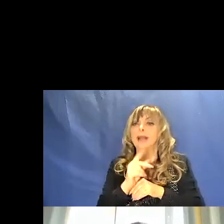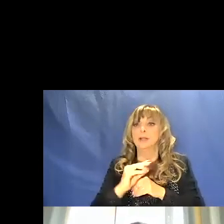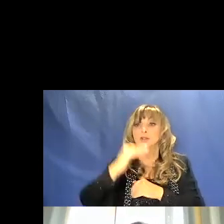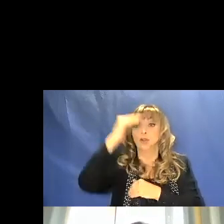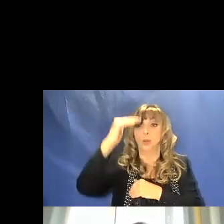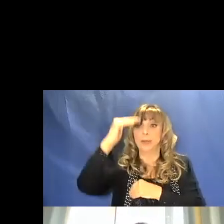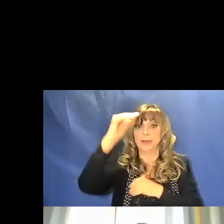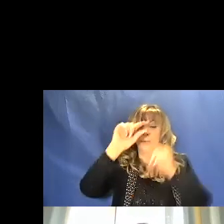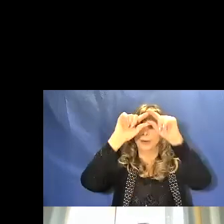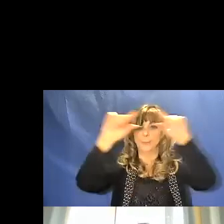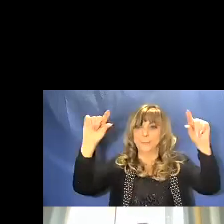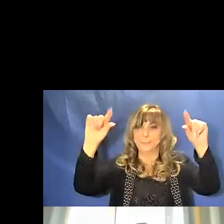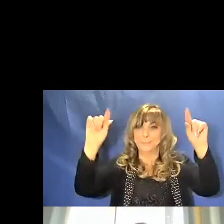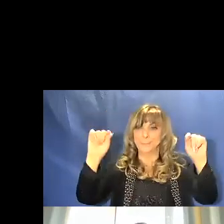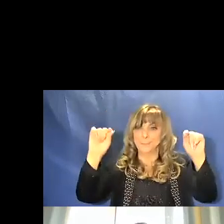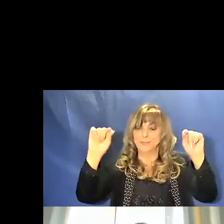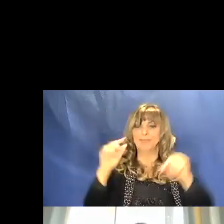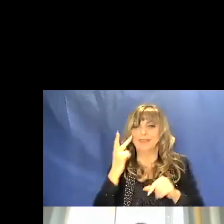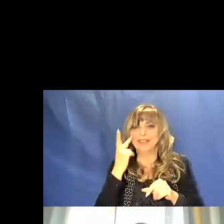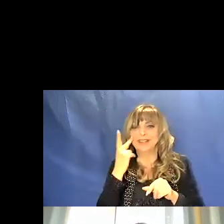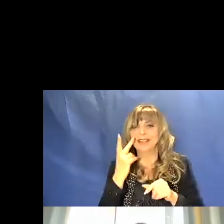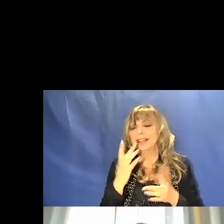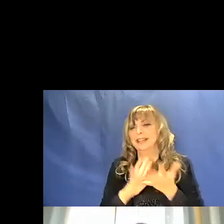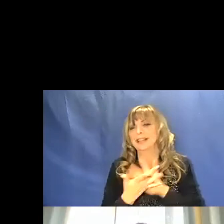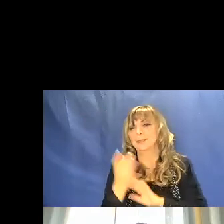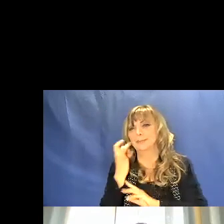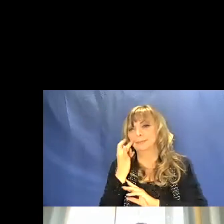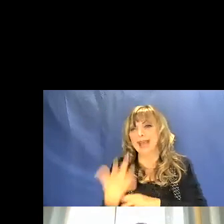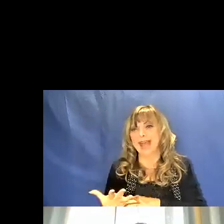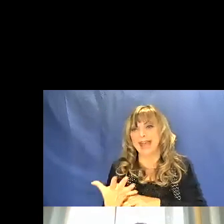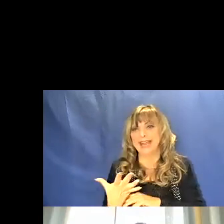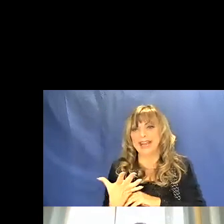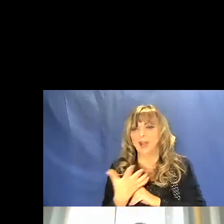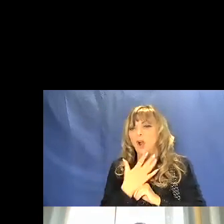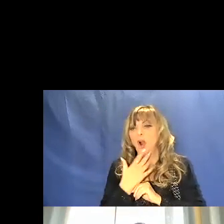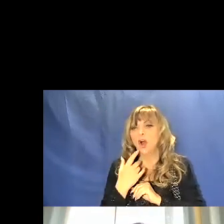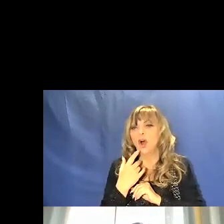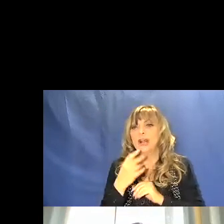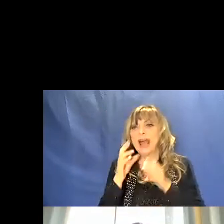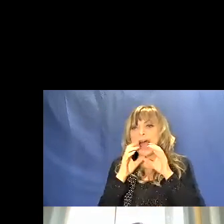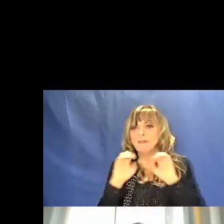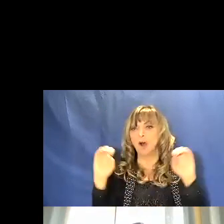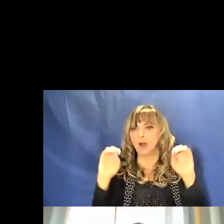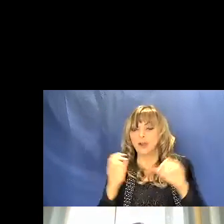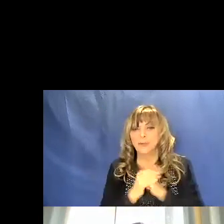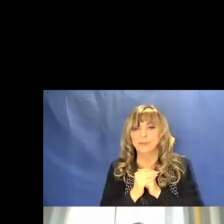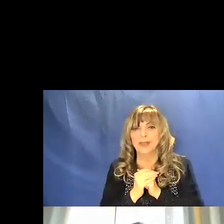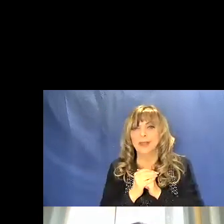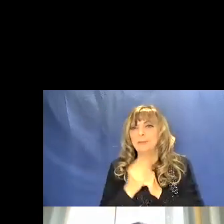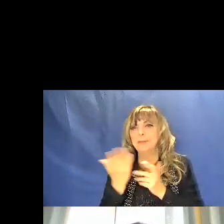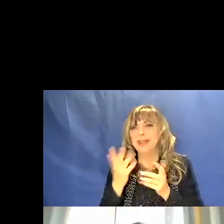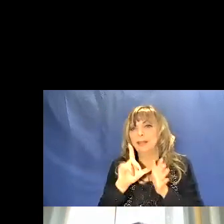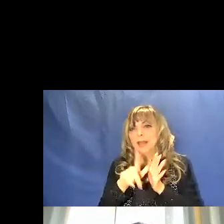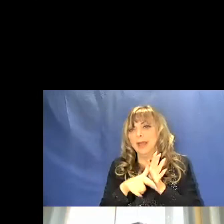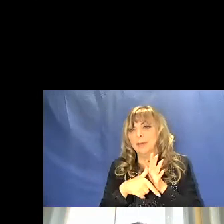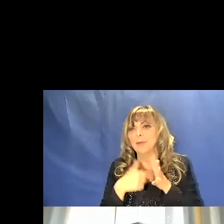'immagine cioè ormai bianche o color ravorio perché si sono decolorate